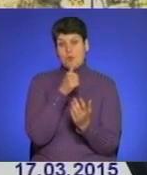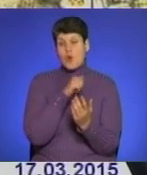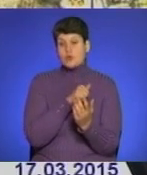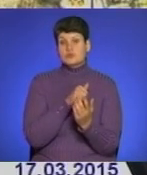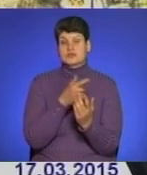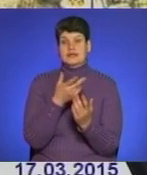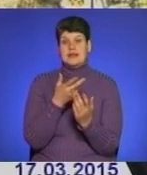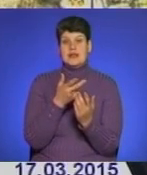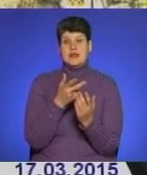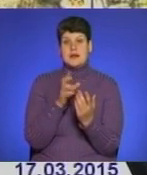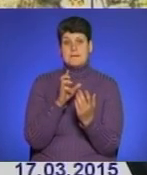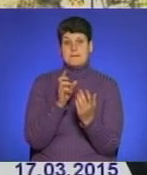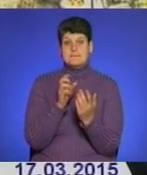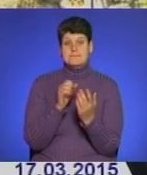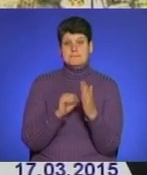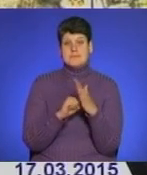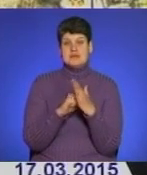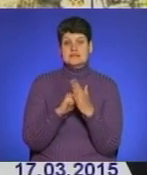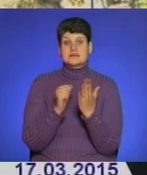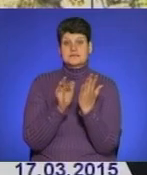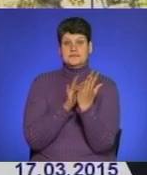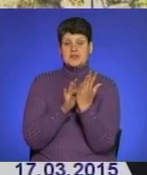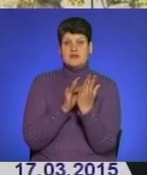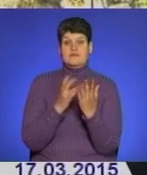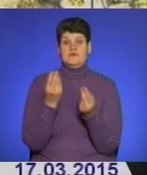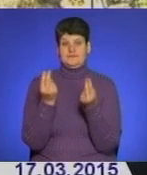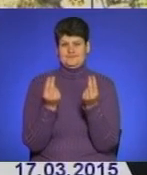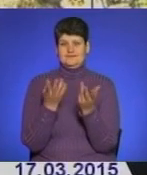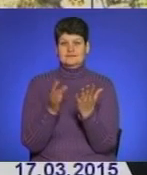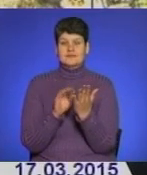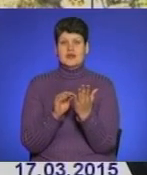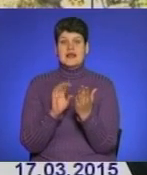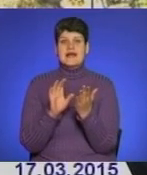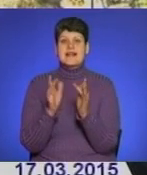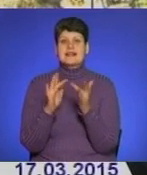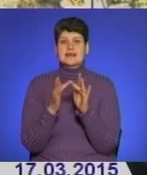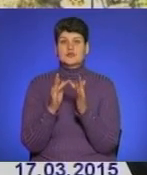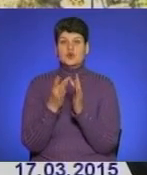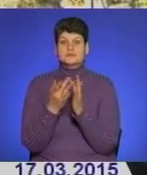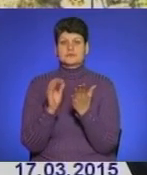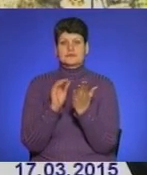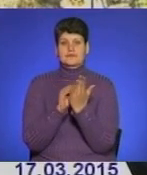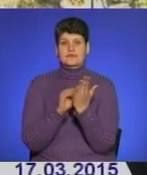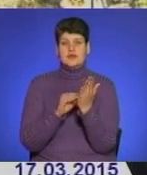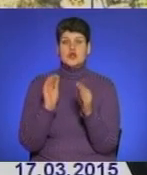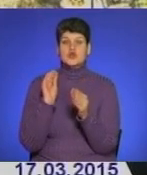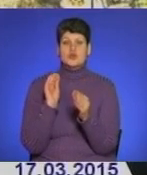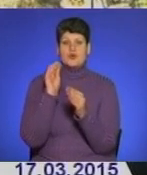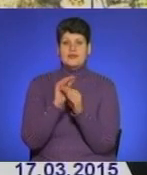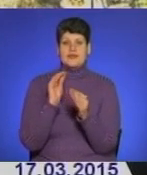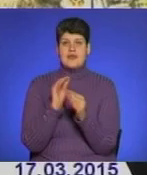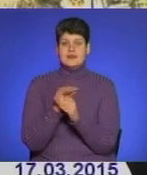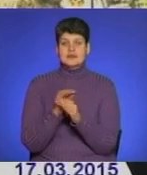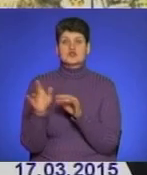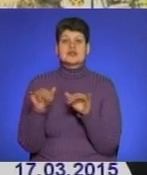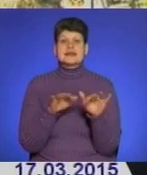базі Android в Play Market розмістити електронні додатки, там не один їх, там декілька додатків, щодо дії